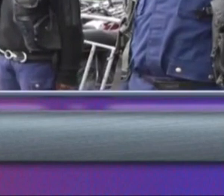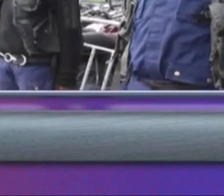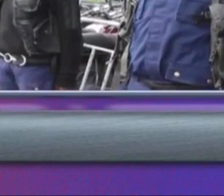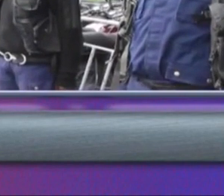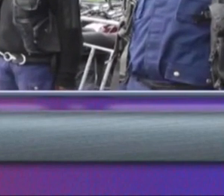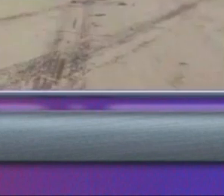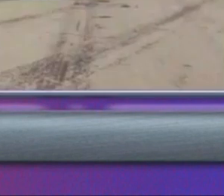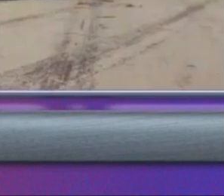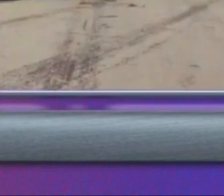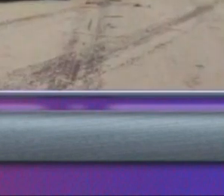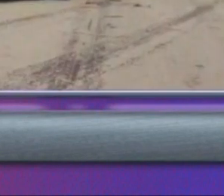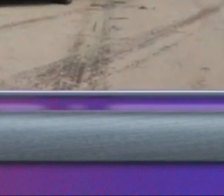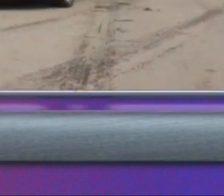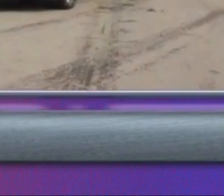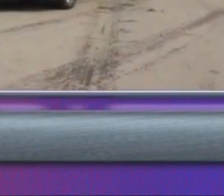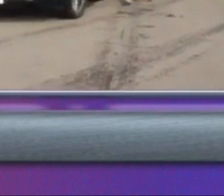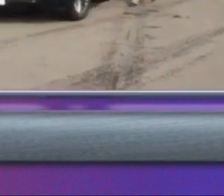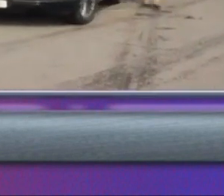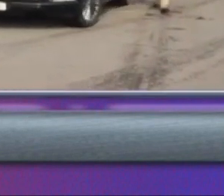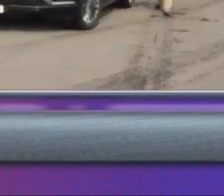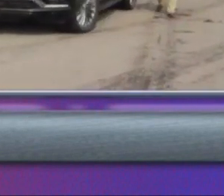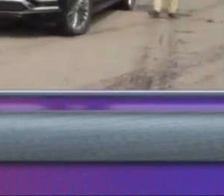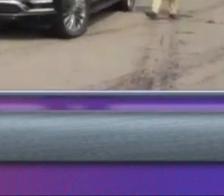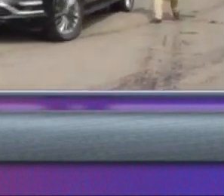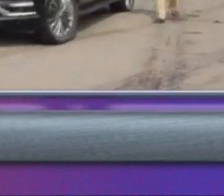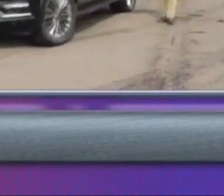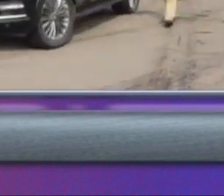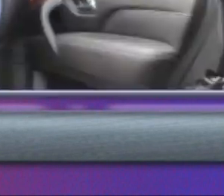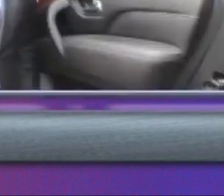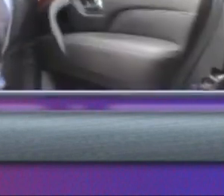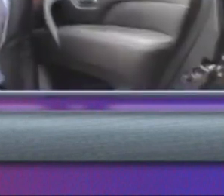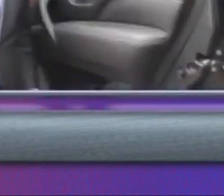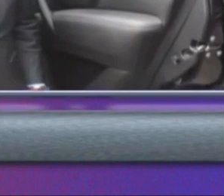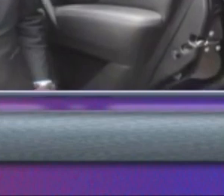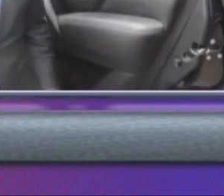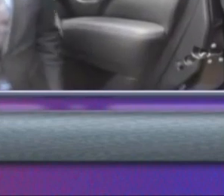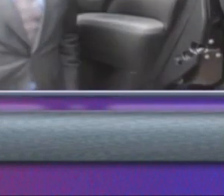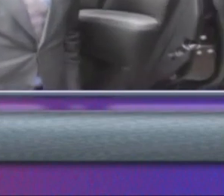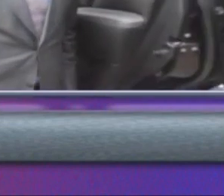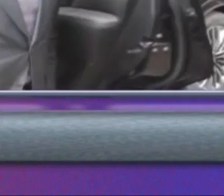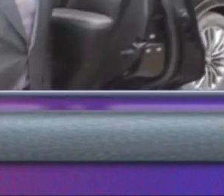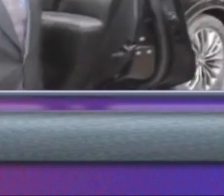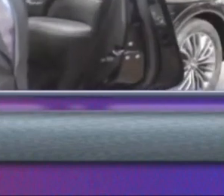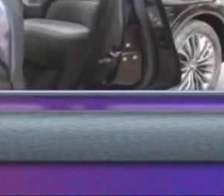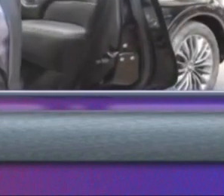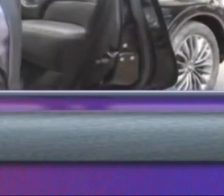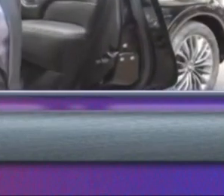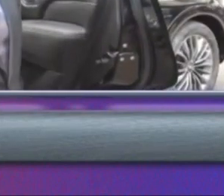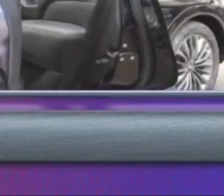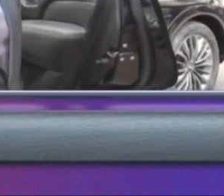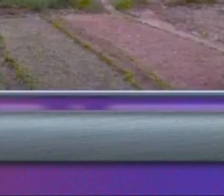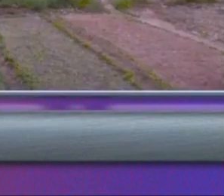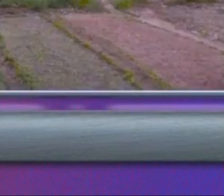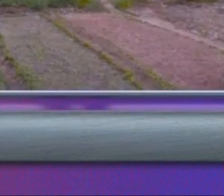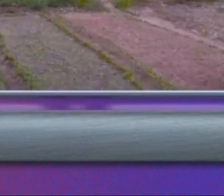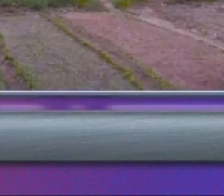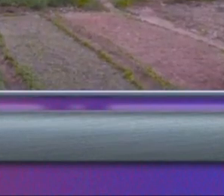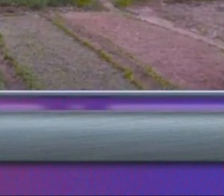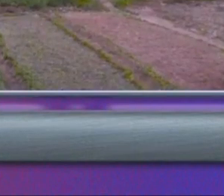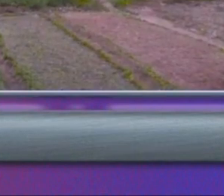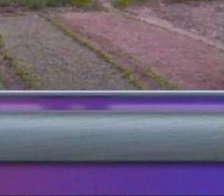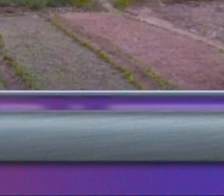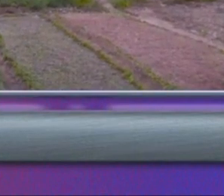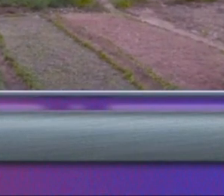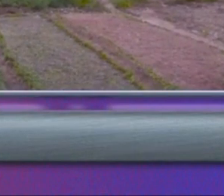artères de Kinshasa. La baie d'Ongalima subit les effets de la pression démographique, une spoliation se mijote